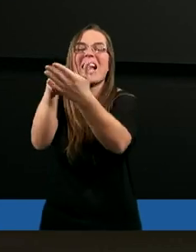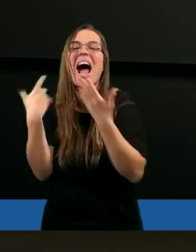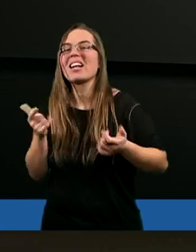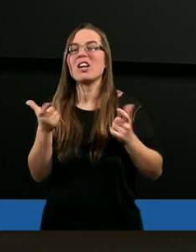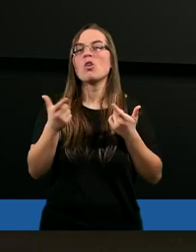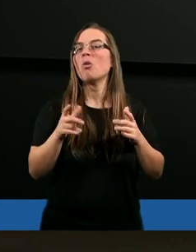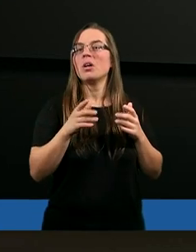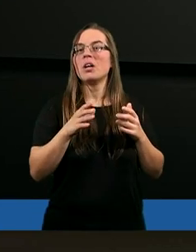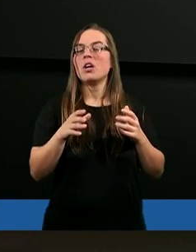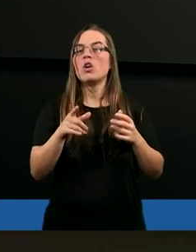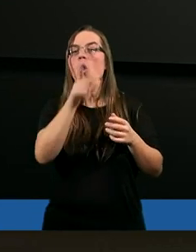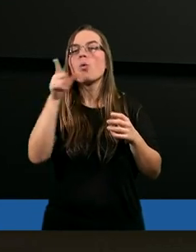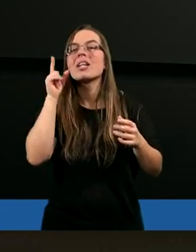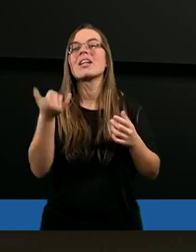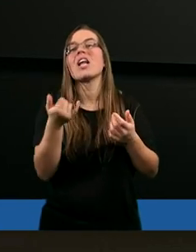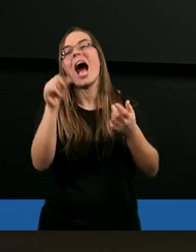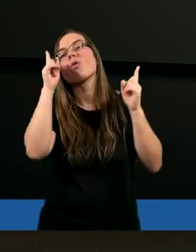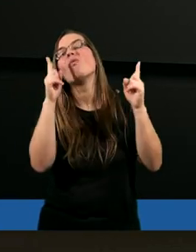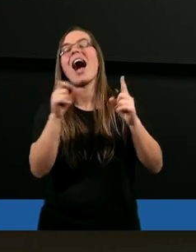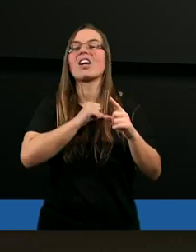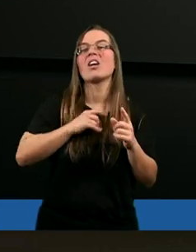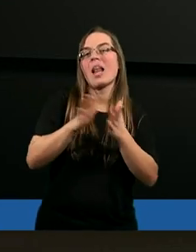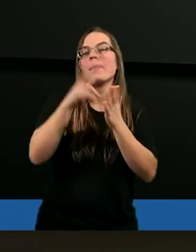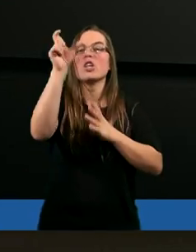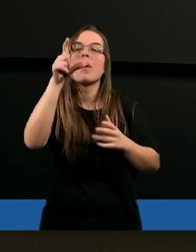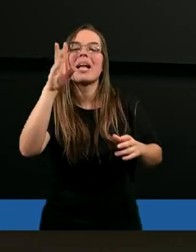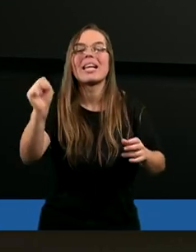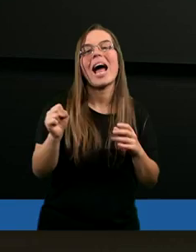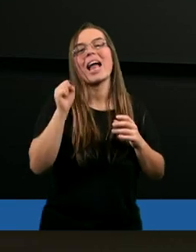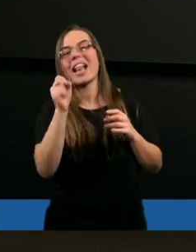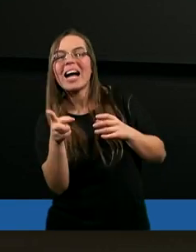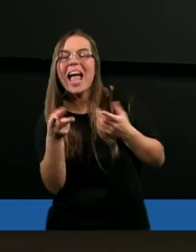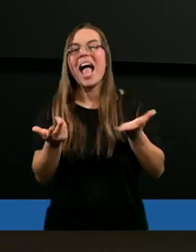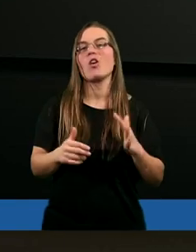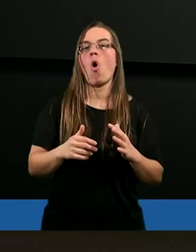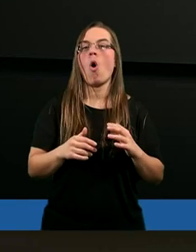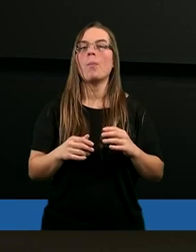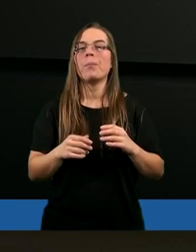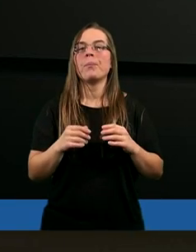jedni uważają Ciebie za takiego,